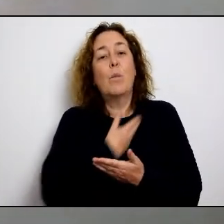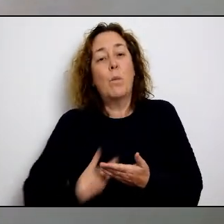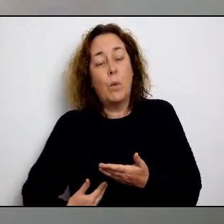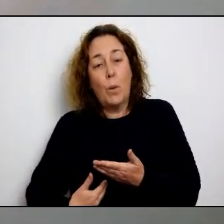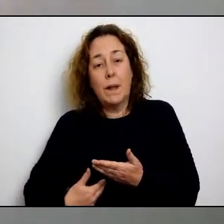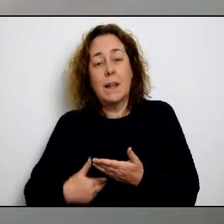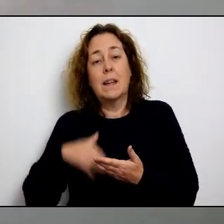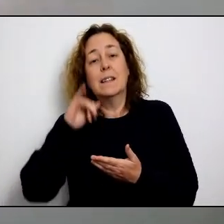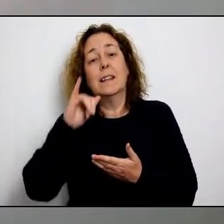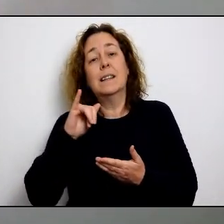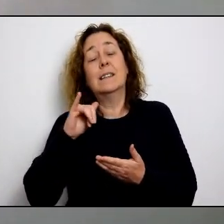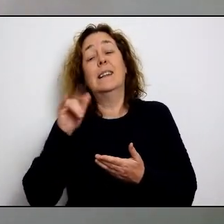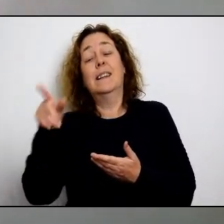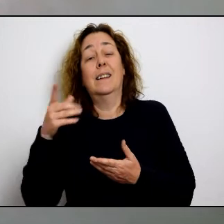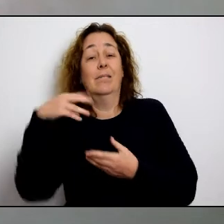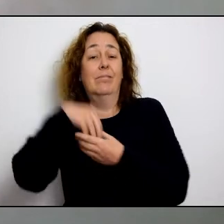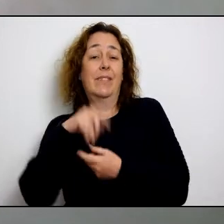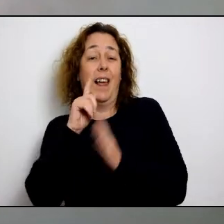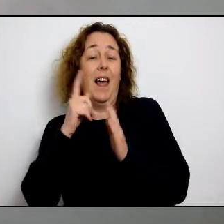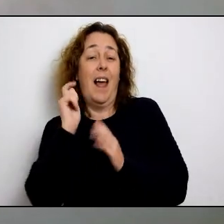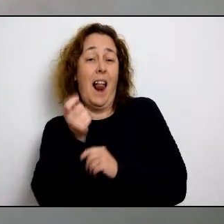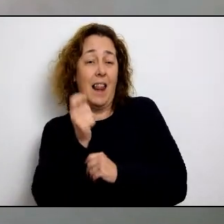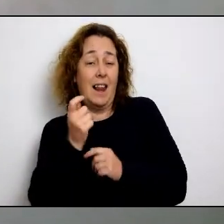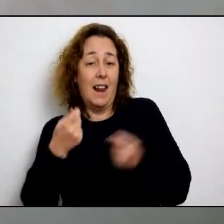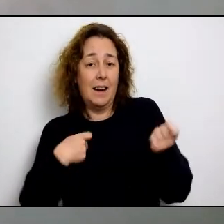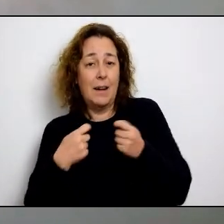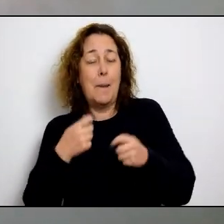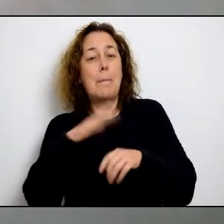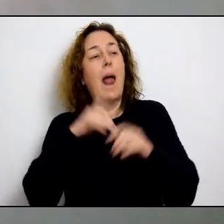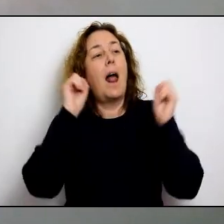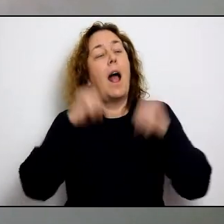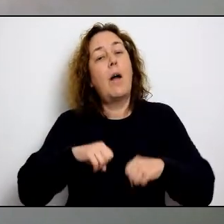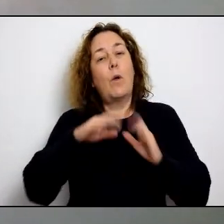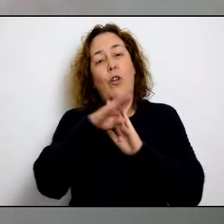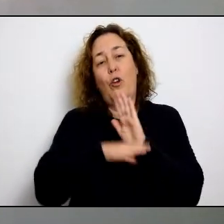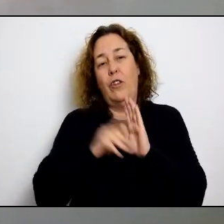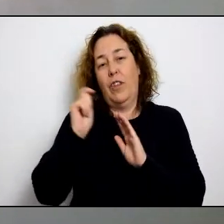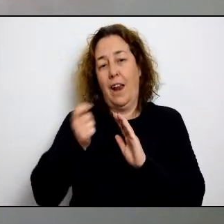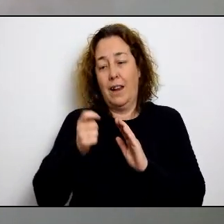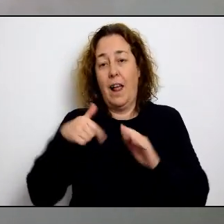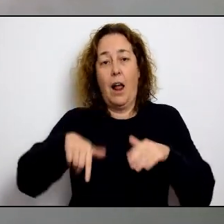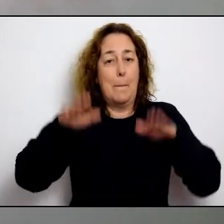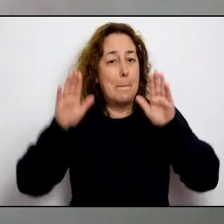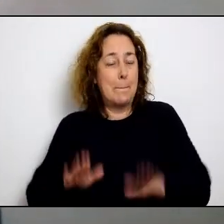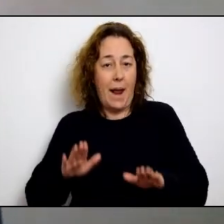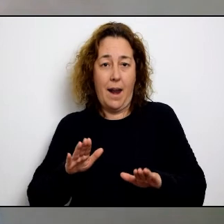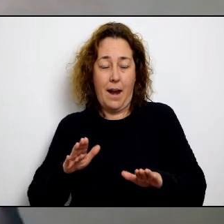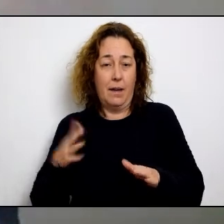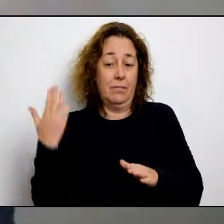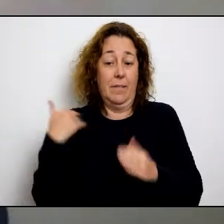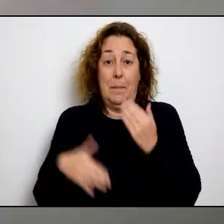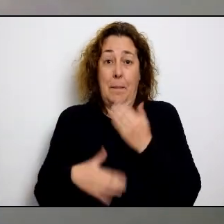ajuntaments també en el Consell Insular que mirem d'intercedir entre els propietaris i els titulars dels comerços